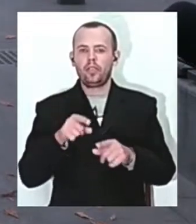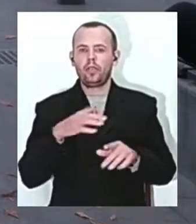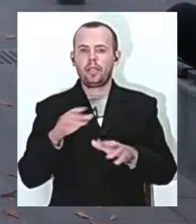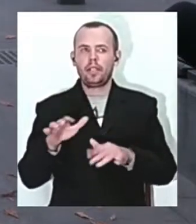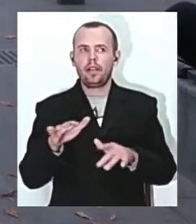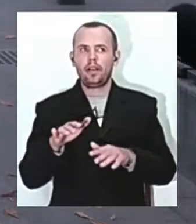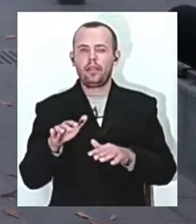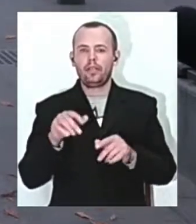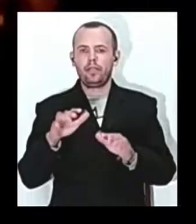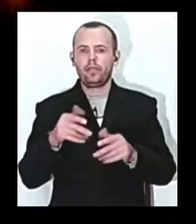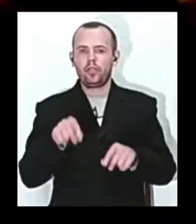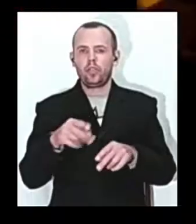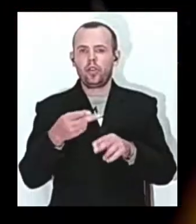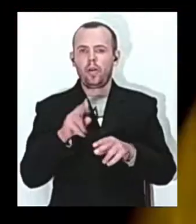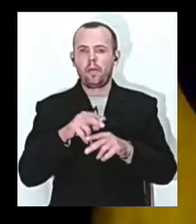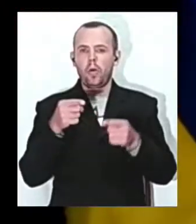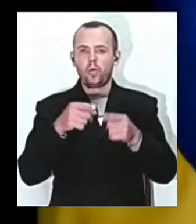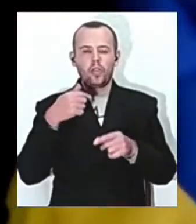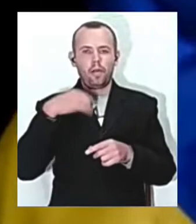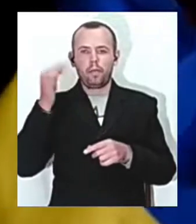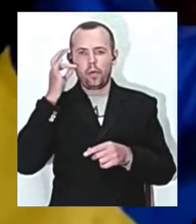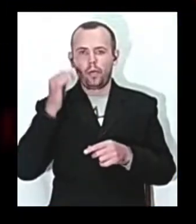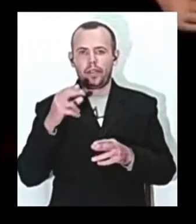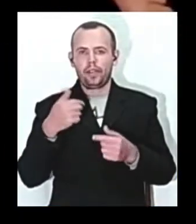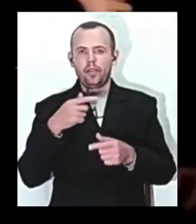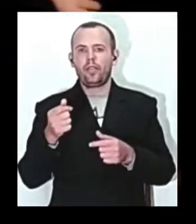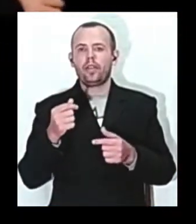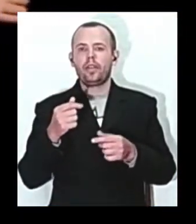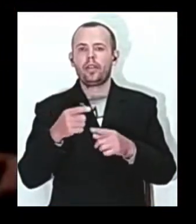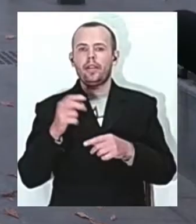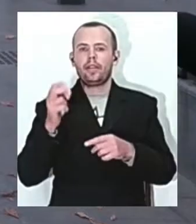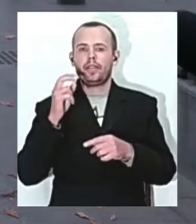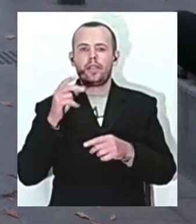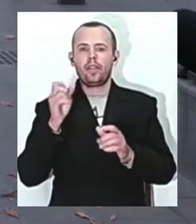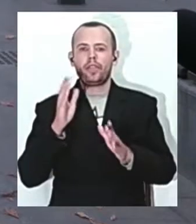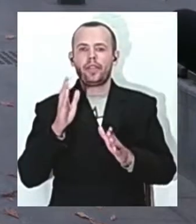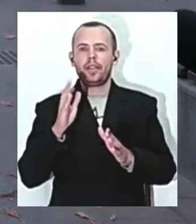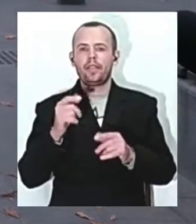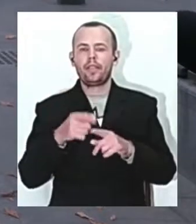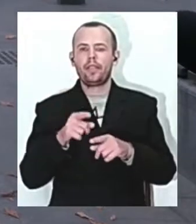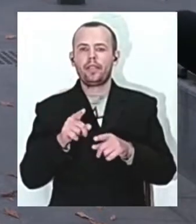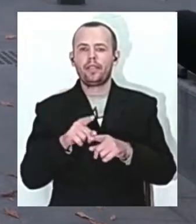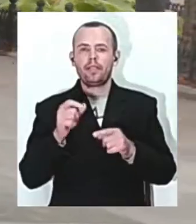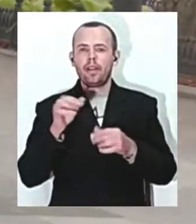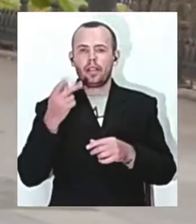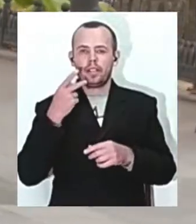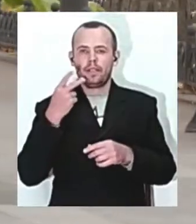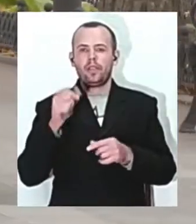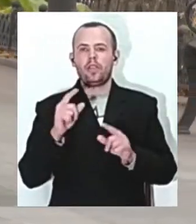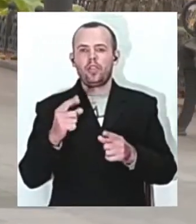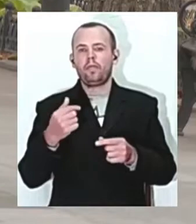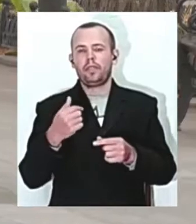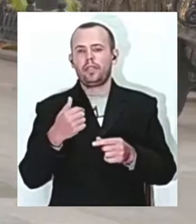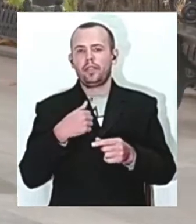куточку. Я пам'ятаю, як гімн співали України, не тільки. Всі приходили завжди чомусь на Думську площу. Яна